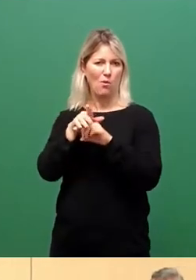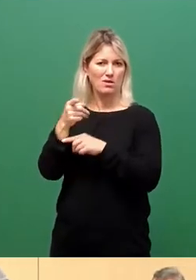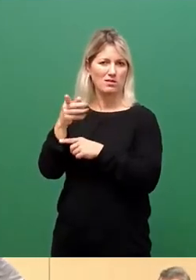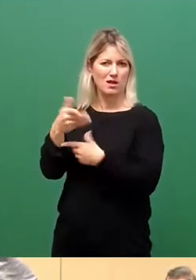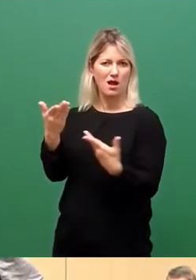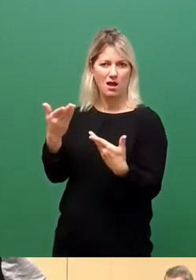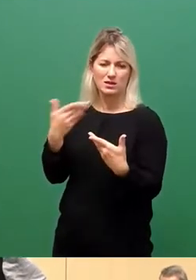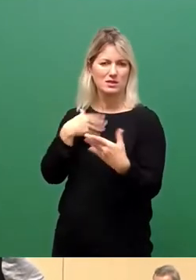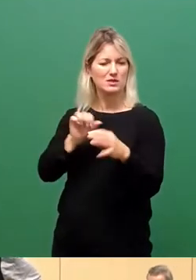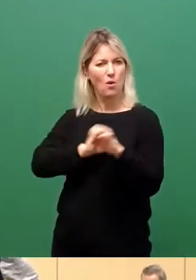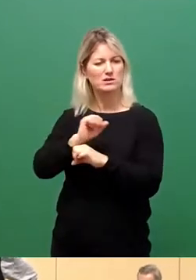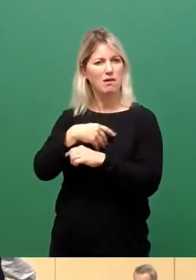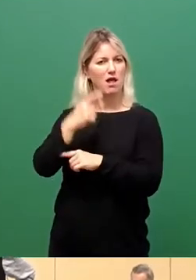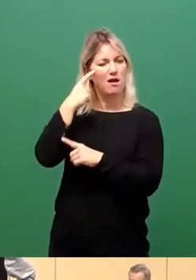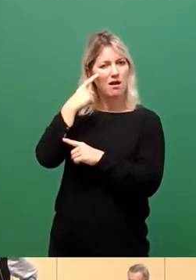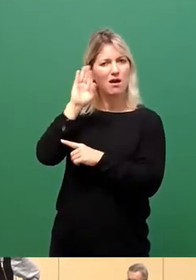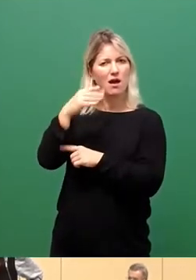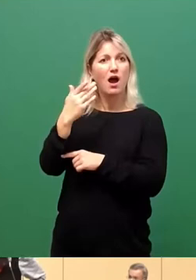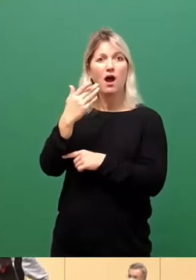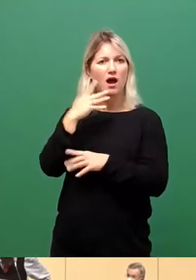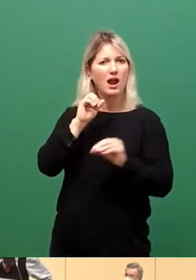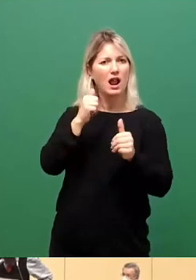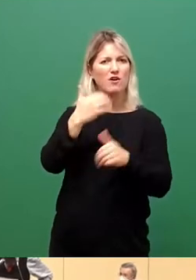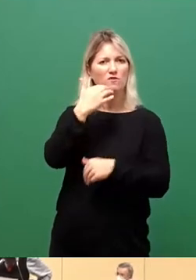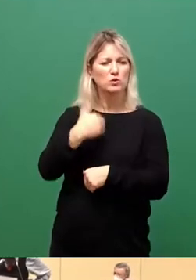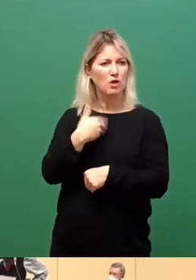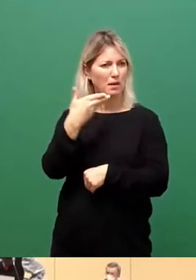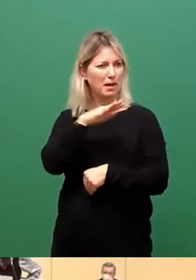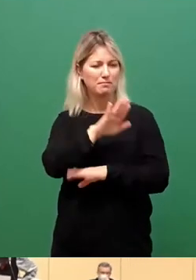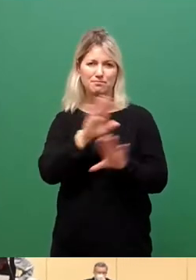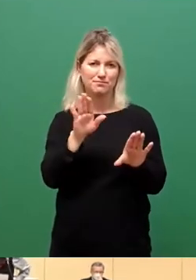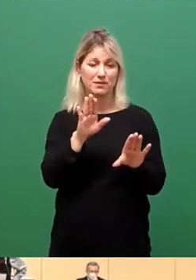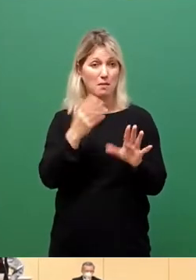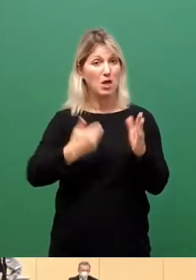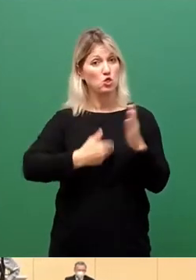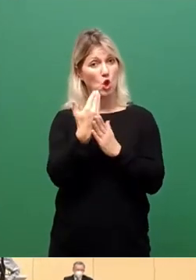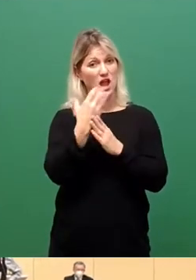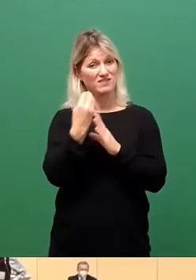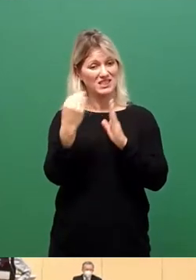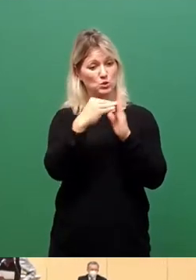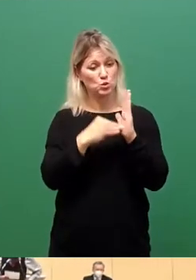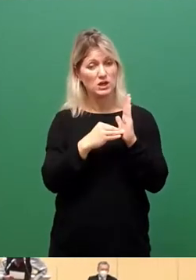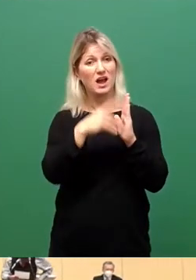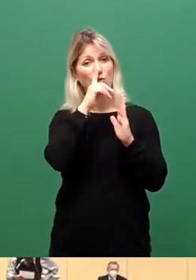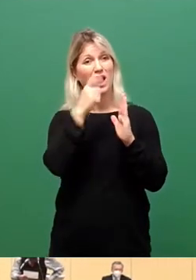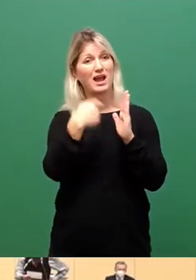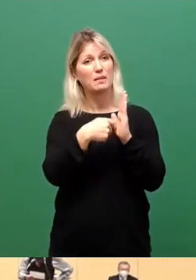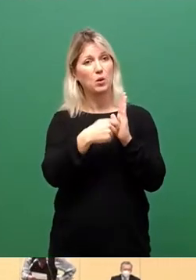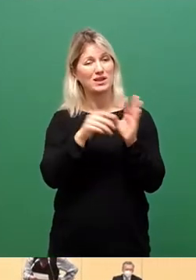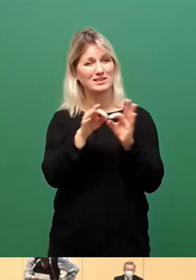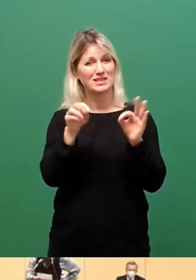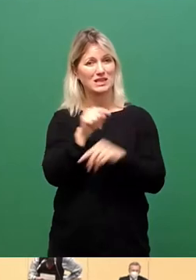Menschen einfach verrecken zu lassen. Denn wie die tapfere Neufassung der Rettungsdienstgebührensatzung eilt, tatütata,